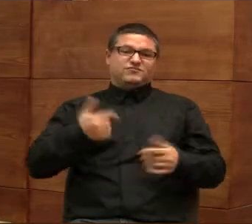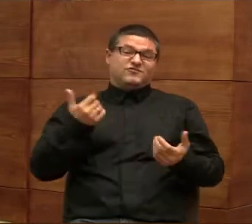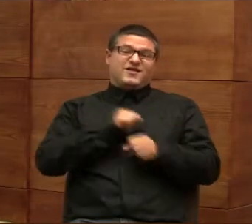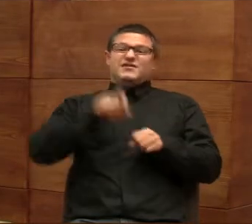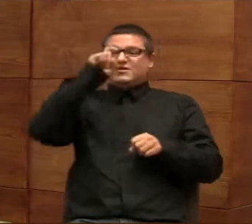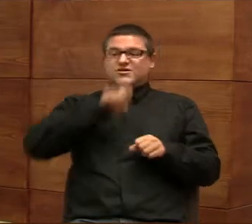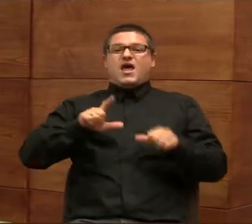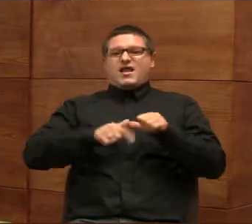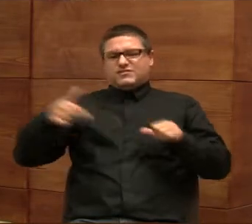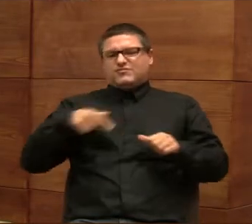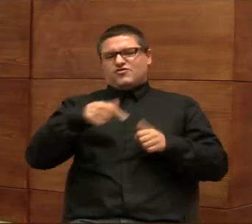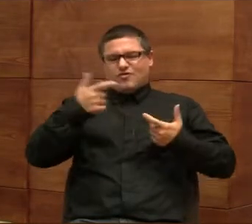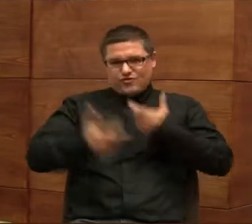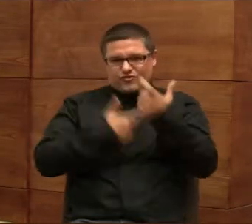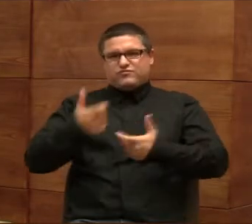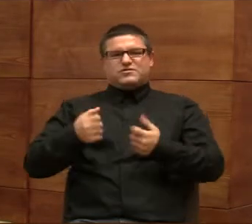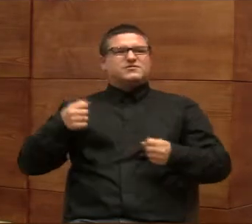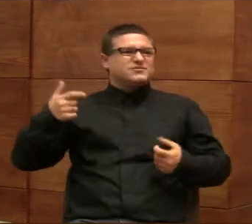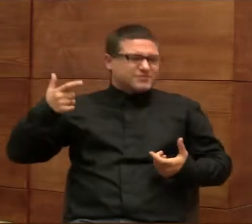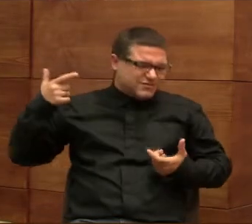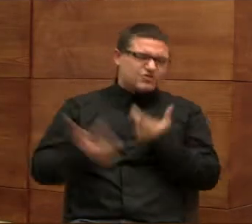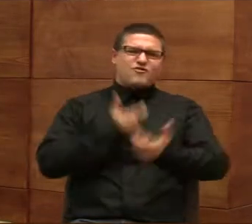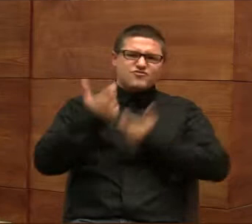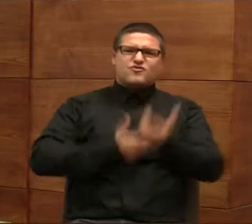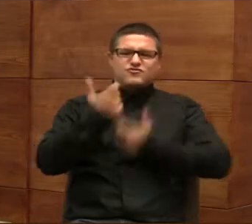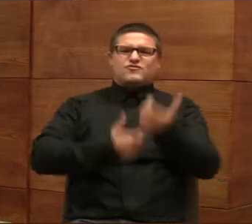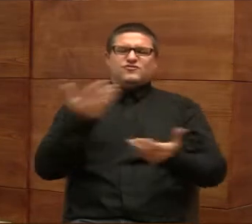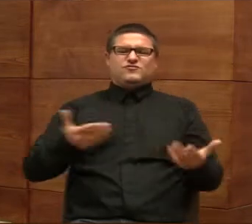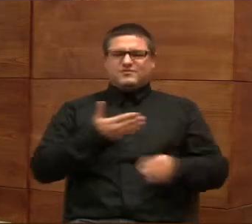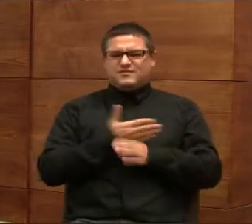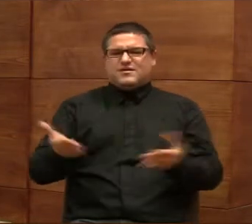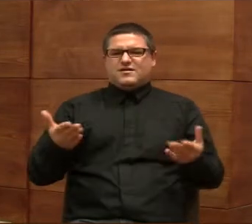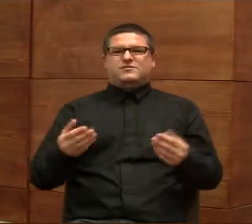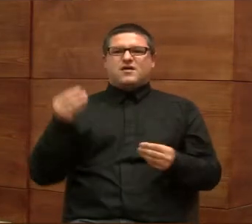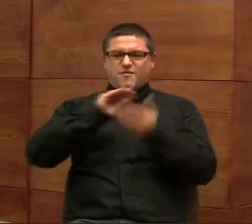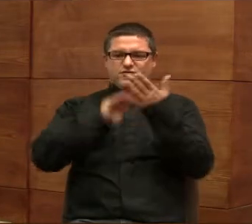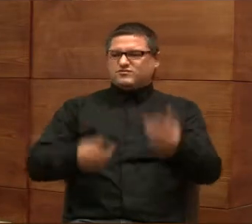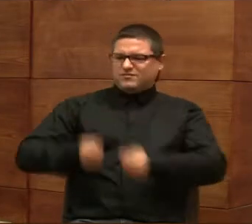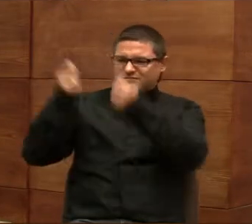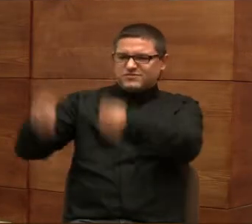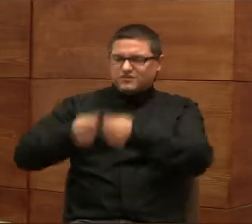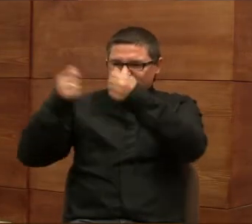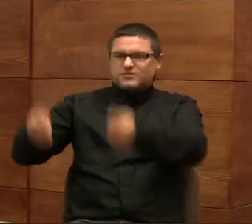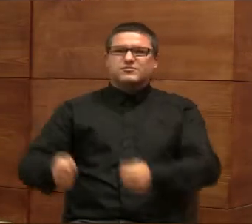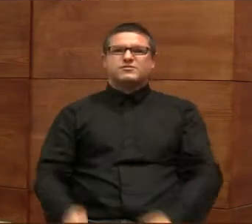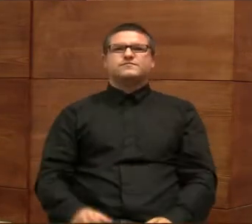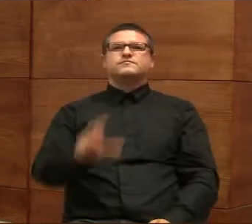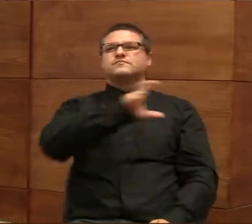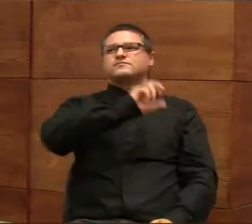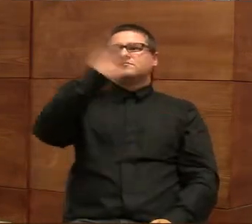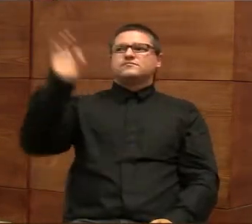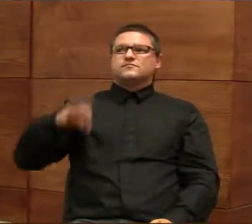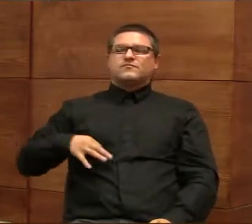źle, więc trzeba to zrobić ręce i przenieść, czyli zanieść ten pism. Proszę Państwa, czy ktoś jeszcze ma pytanie?